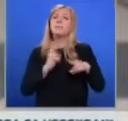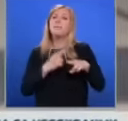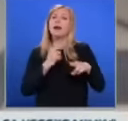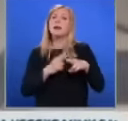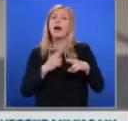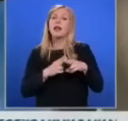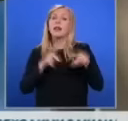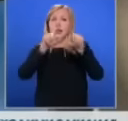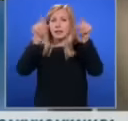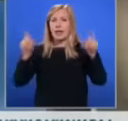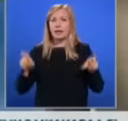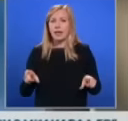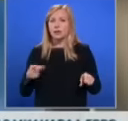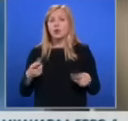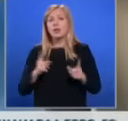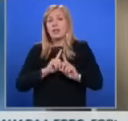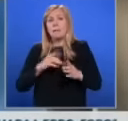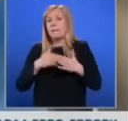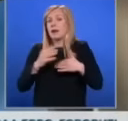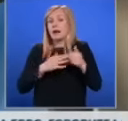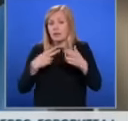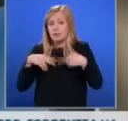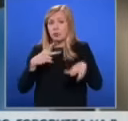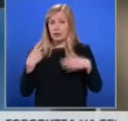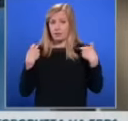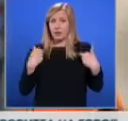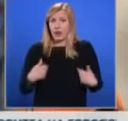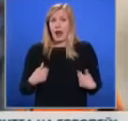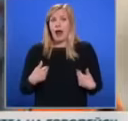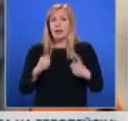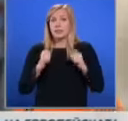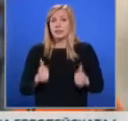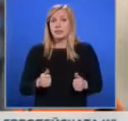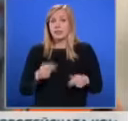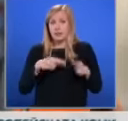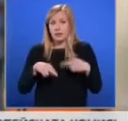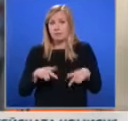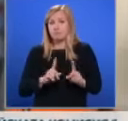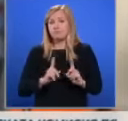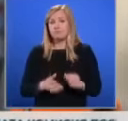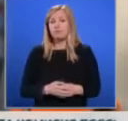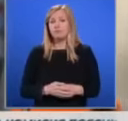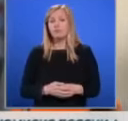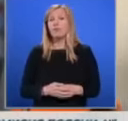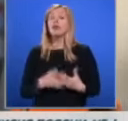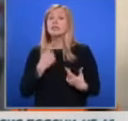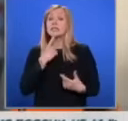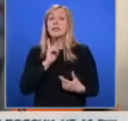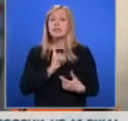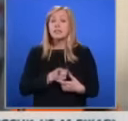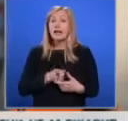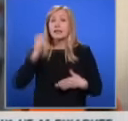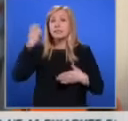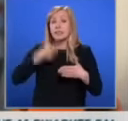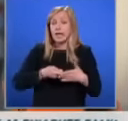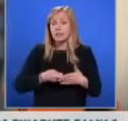близо хиляда ученици преди влизане, тъй като това означава да идват час по-рано. За всяка санкция за ученик, директора